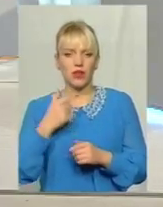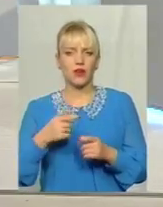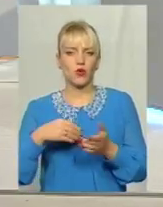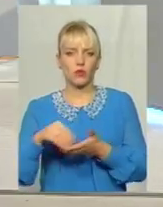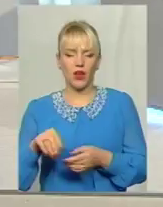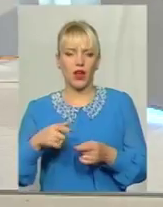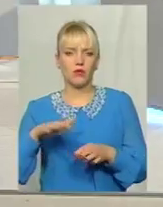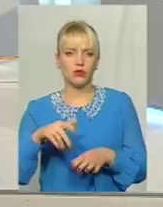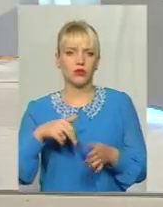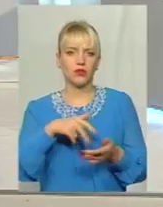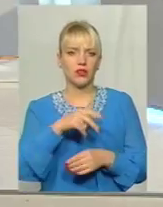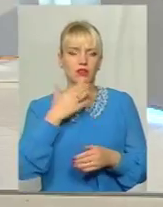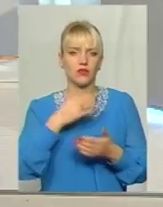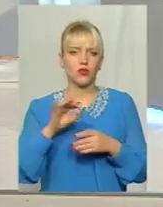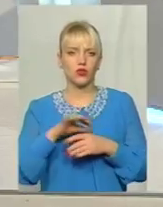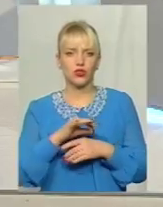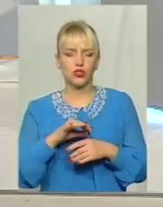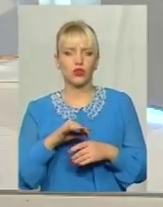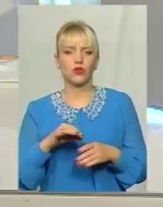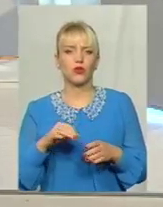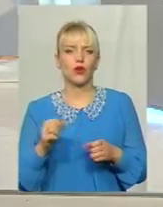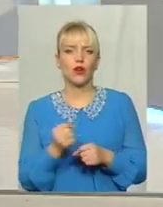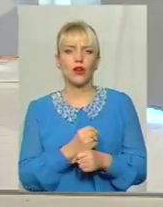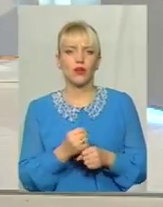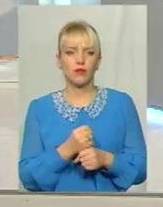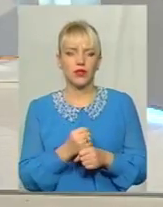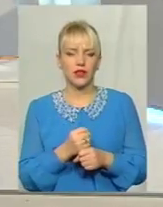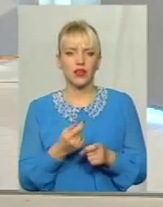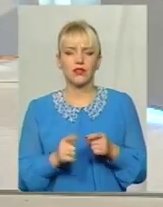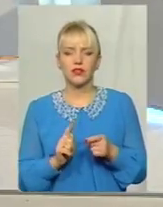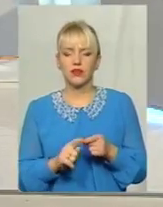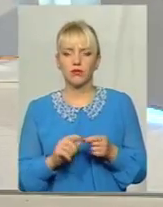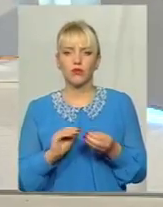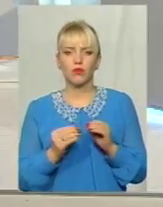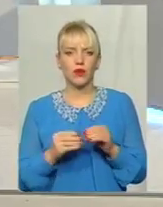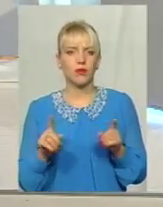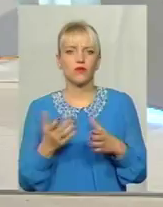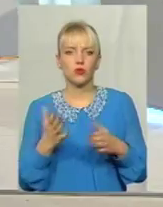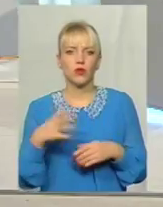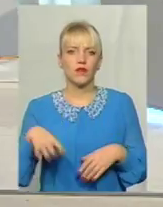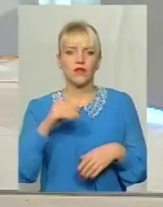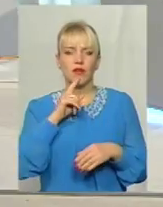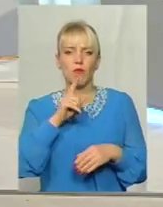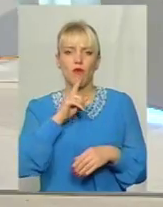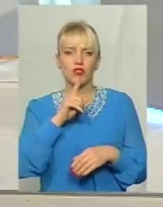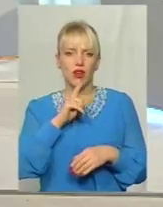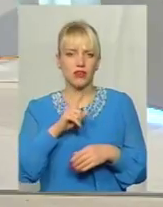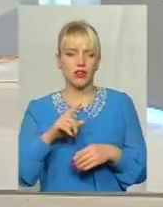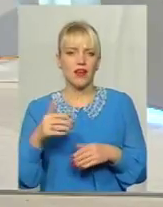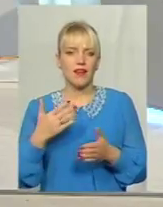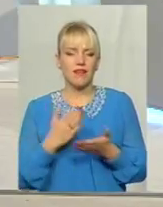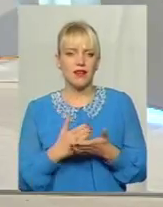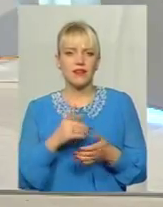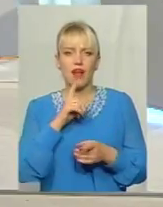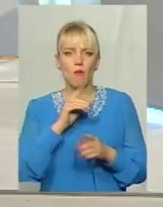поліція приїжджає, вона без сила Тому що її молчат, це замовчування Ось це може бігати І коли тут